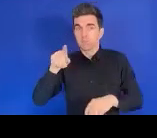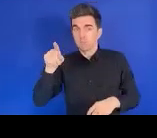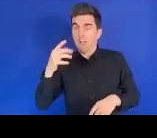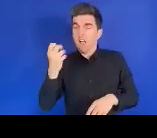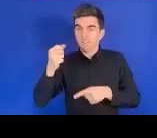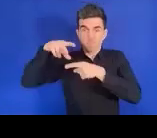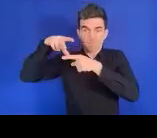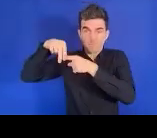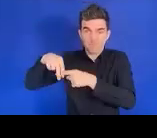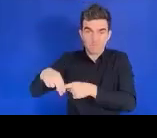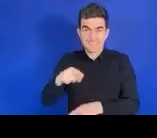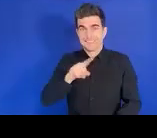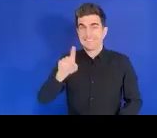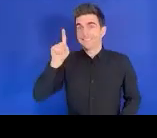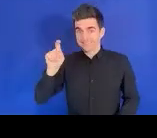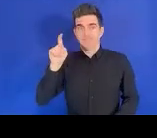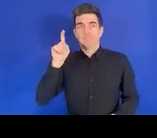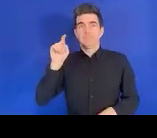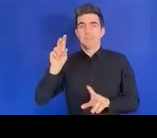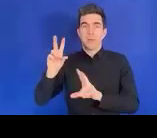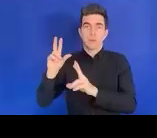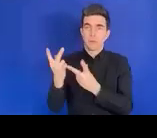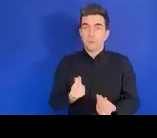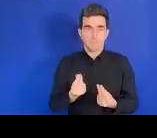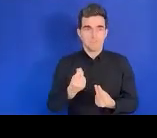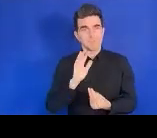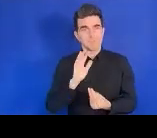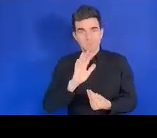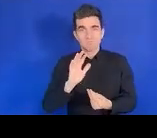documents PowerPoint.